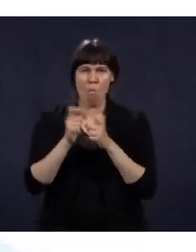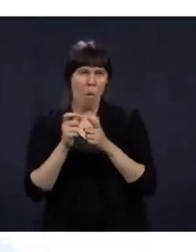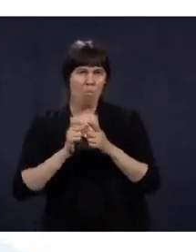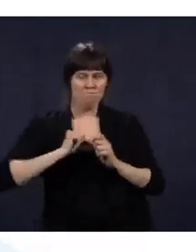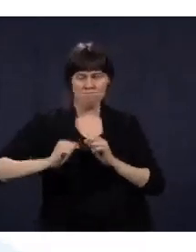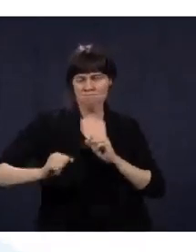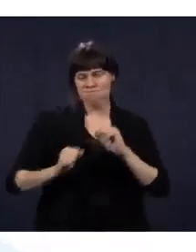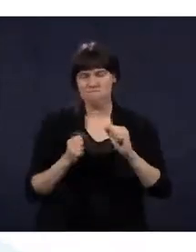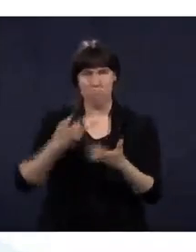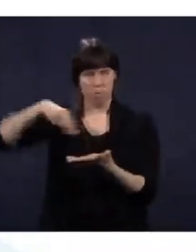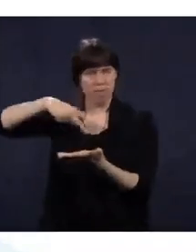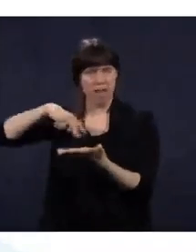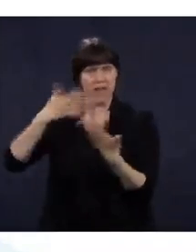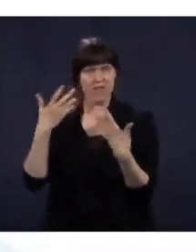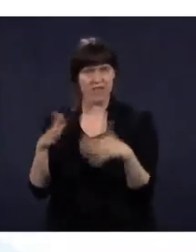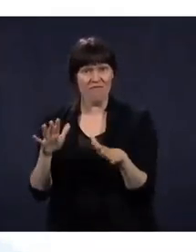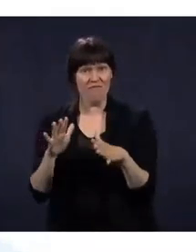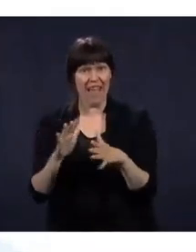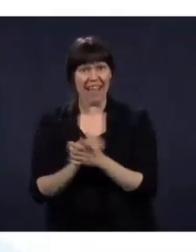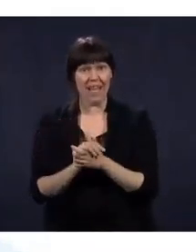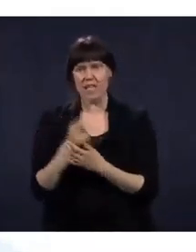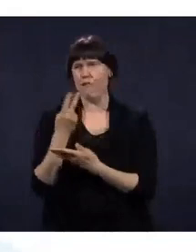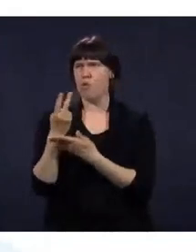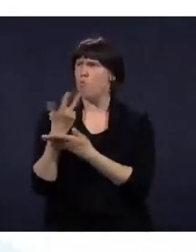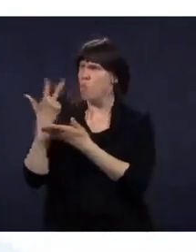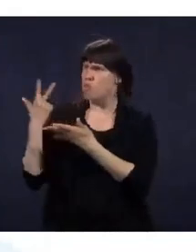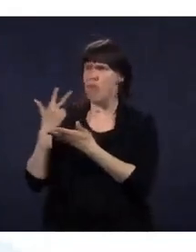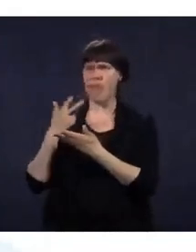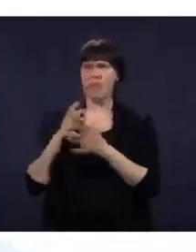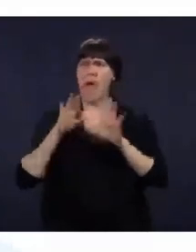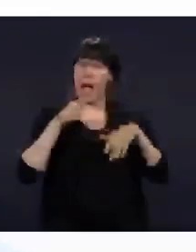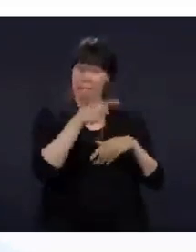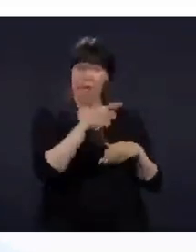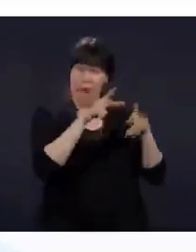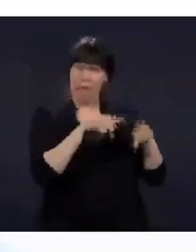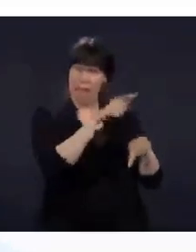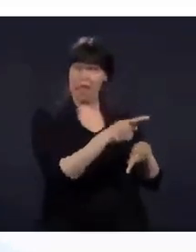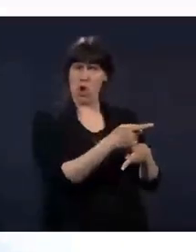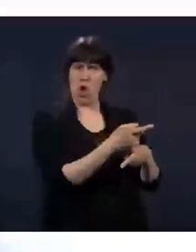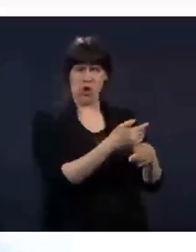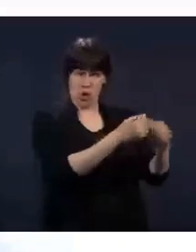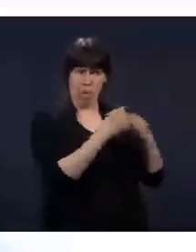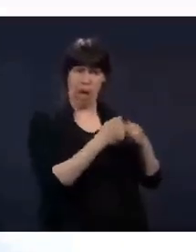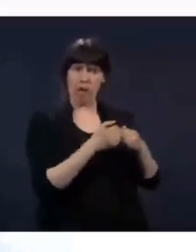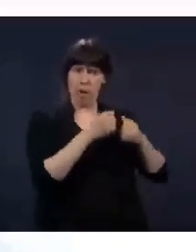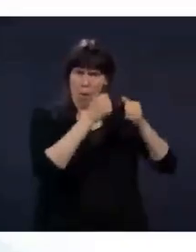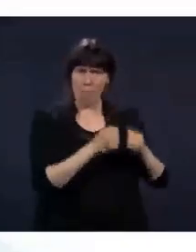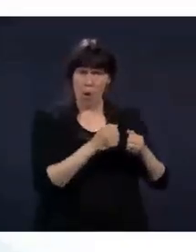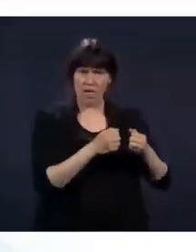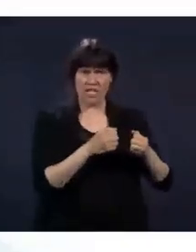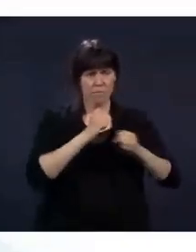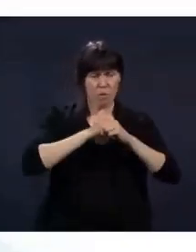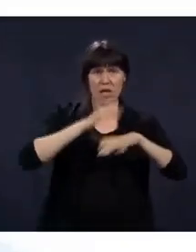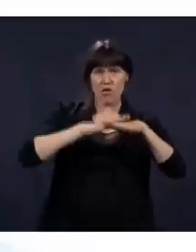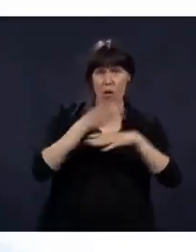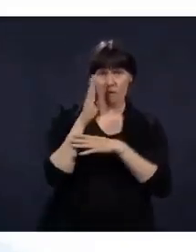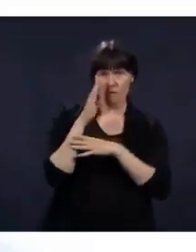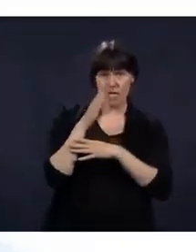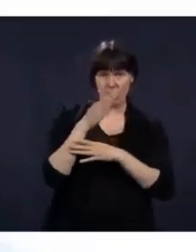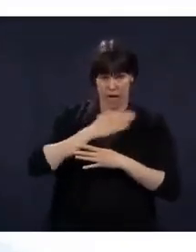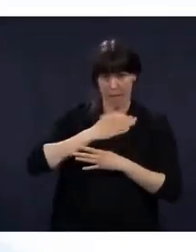Et donc, la personne me pose la question, que je peux le mettre sur mon Facebook? Je suis pensant que c'était un Facebook un peu comme moi j'ai interne. Bon,